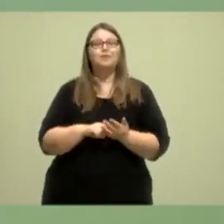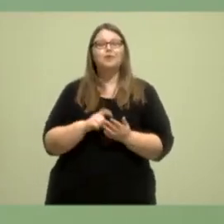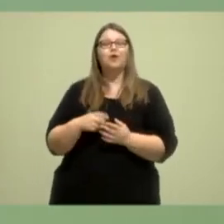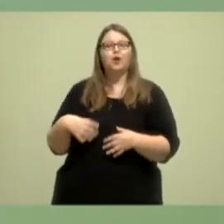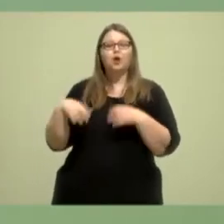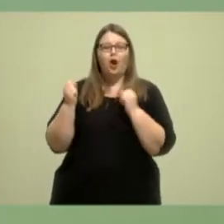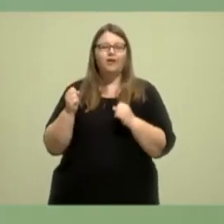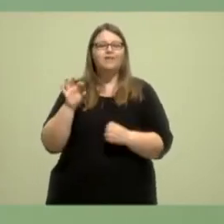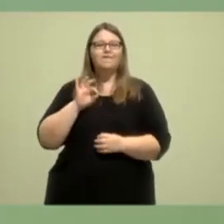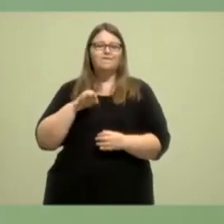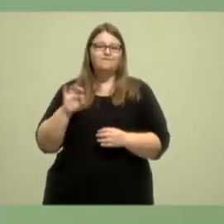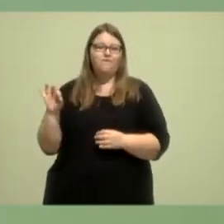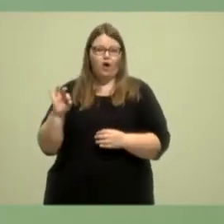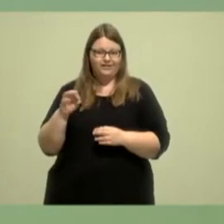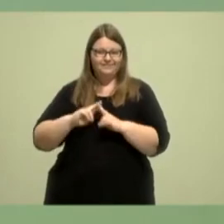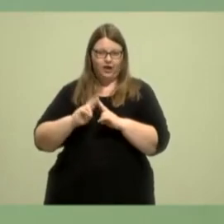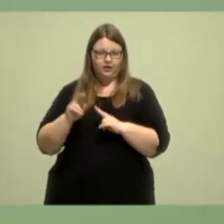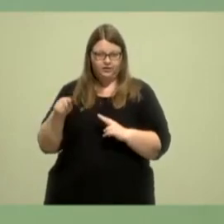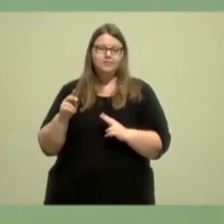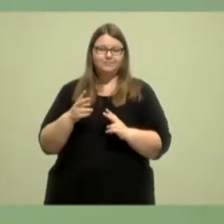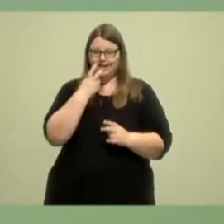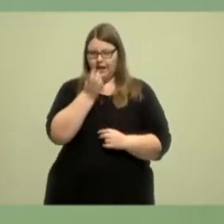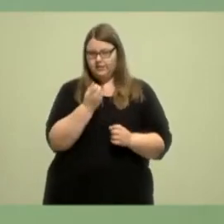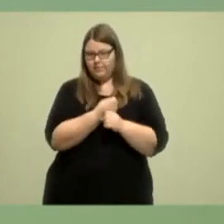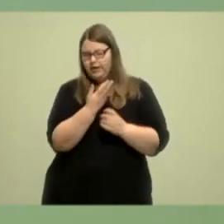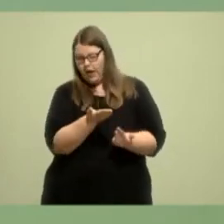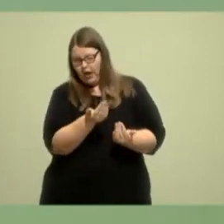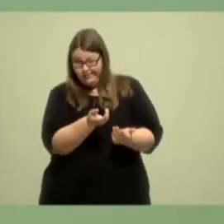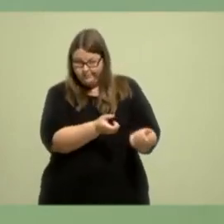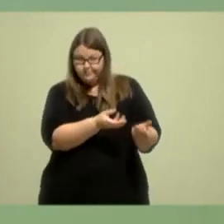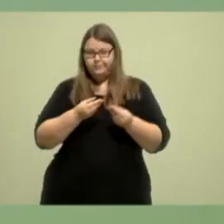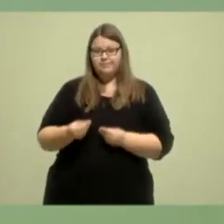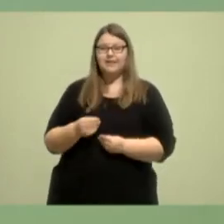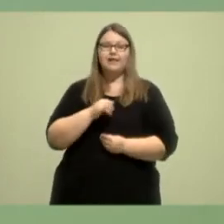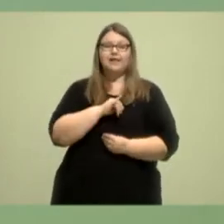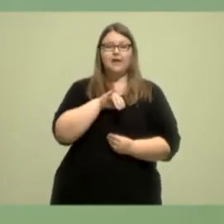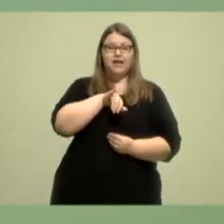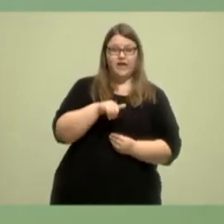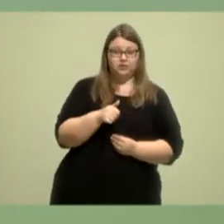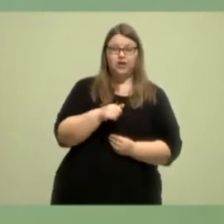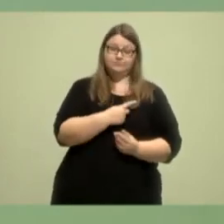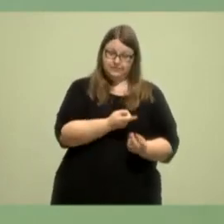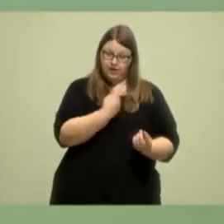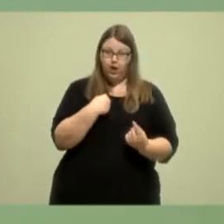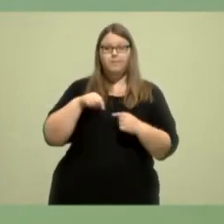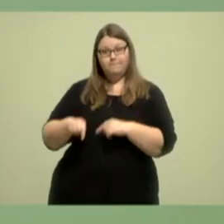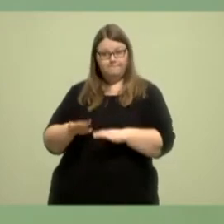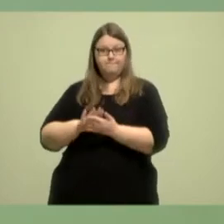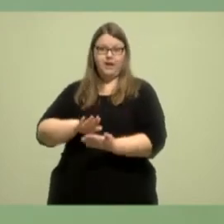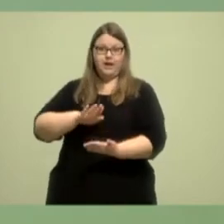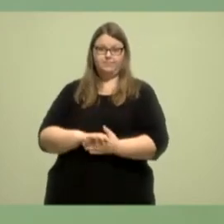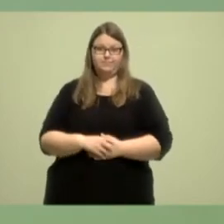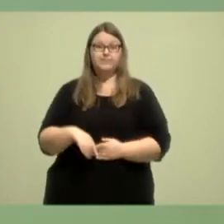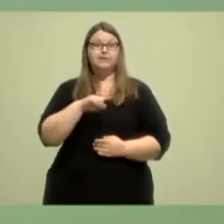riefen ihn als Gastarbeiter. Ismail Yakschan kam und blieb. Ich bin der erste